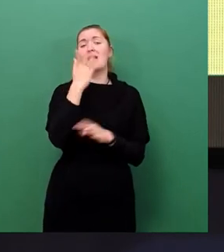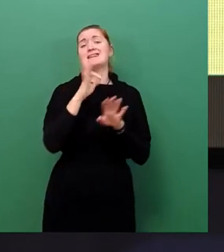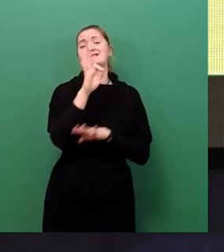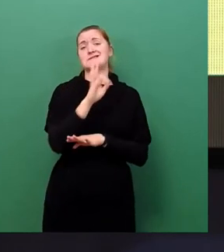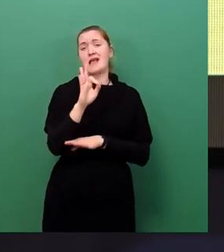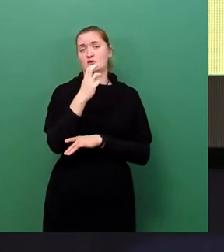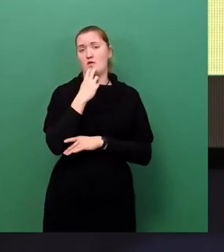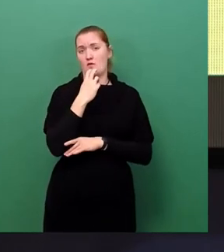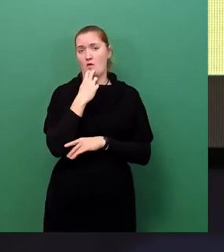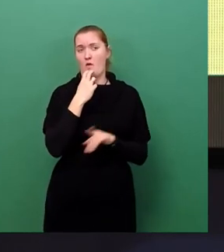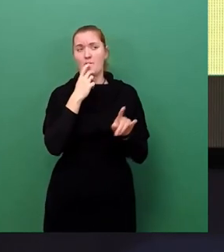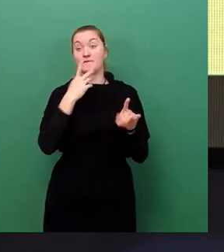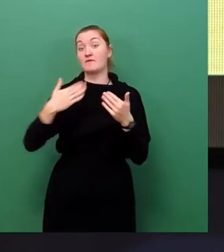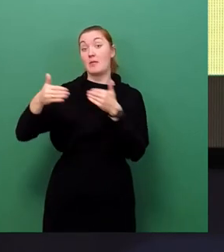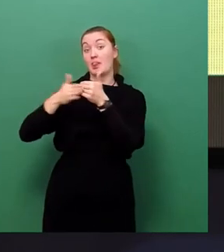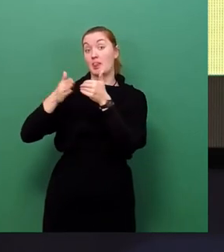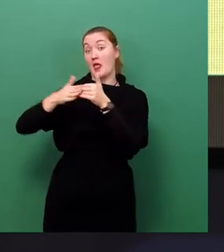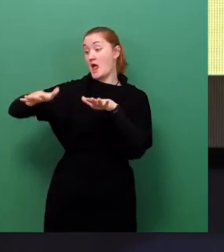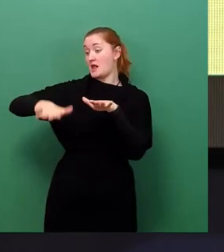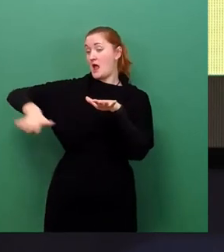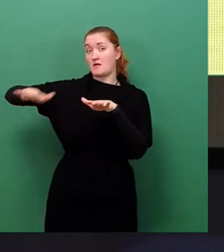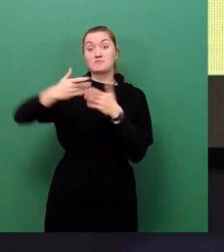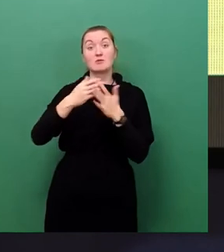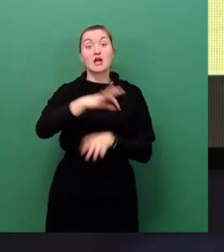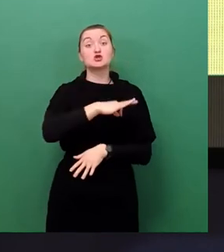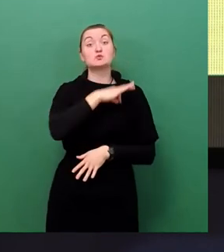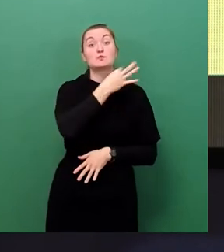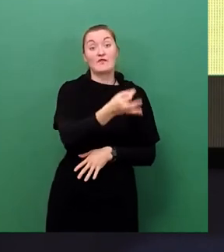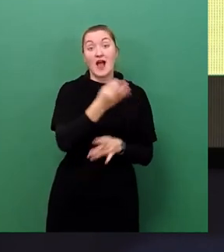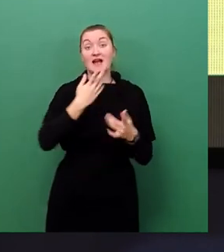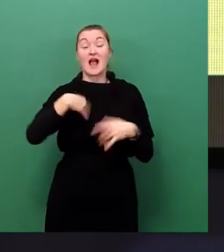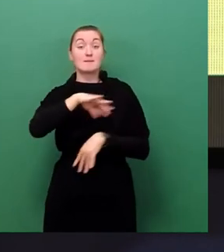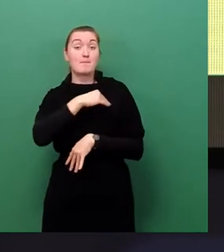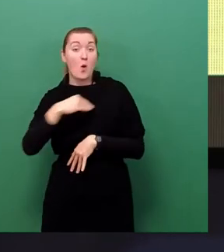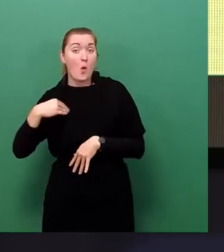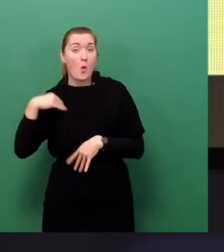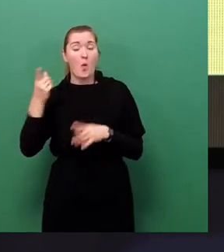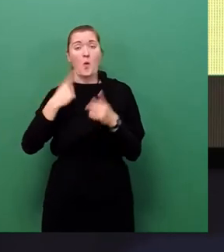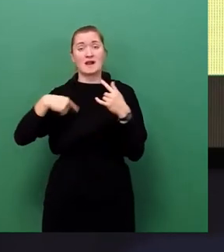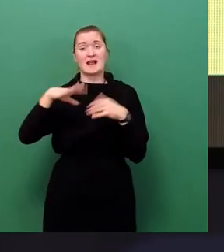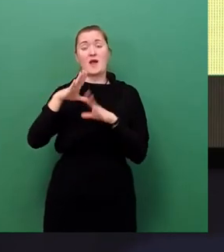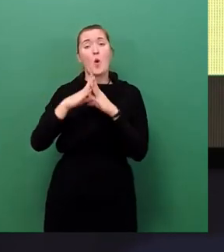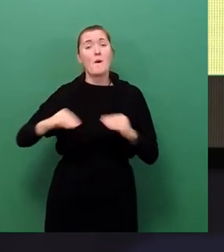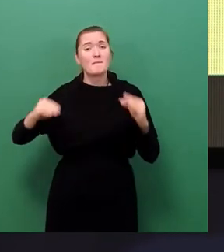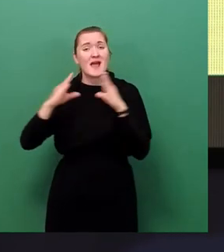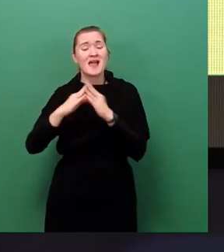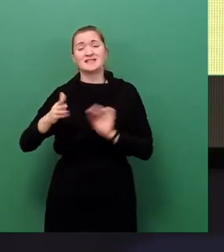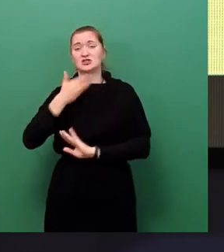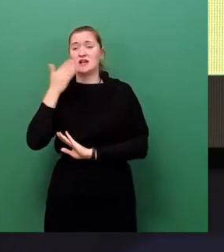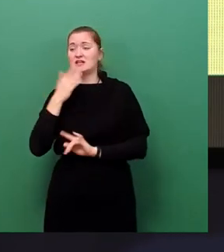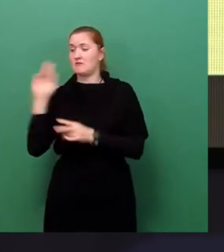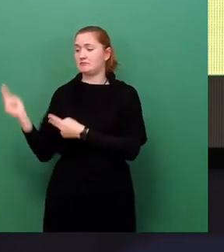von benachbarten Kernenergien aus Frankreich, Polen, Tschechoslowakei oder Rumänien kommt. Ich hatte damals meine